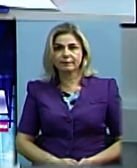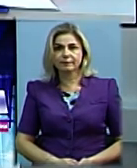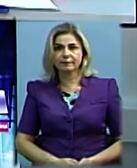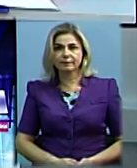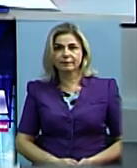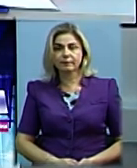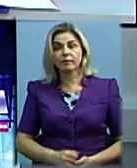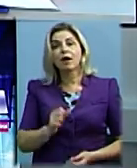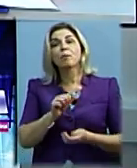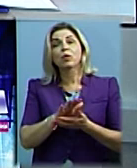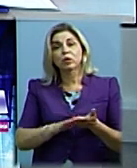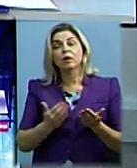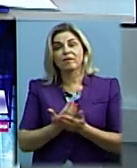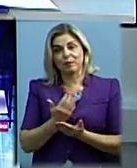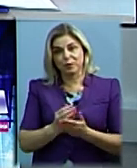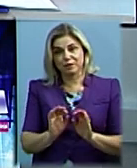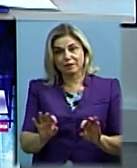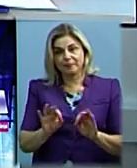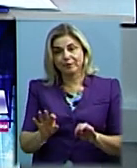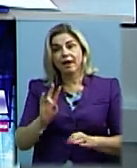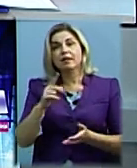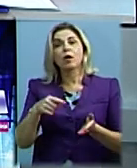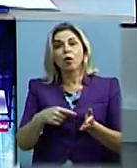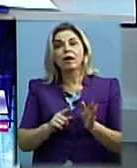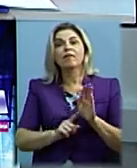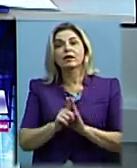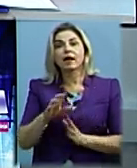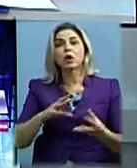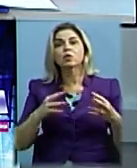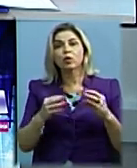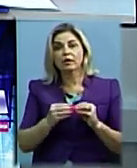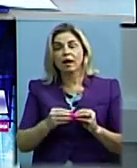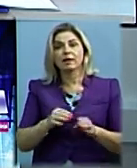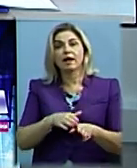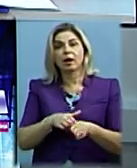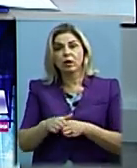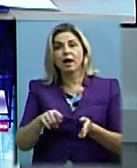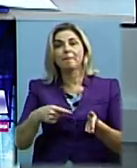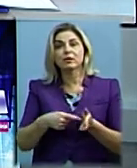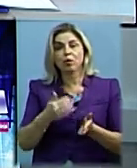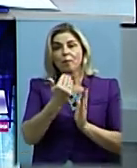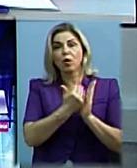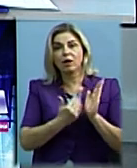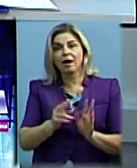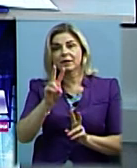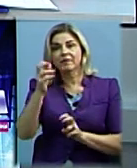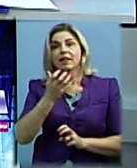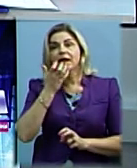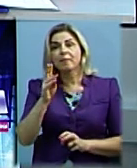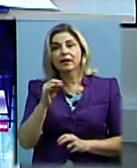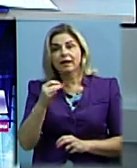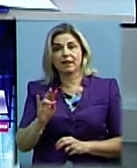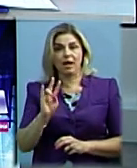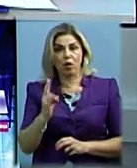І ми продовжуємо наш випуск. У Миколаїві презентували результати реалізації міської програми «Тепли Миколаїв».